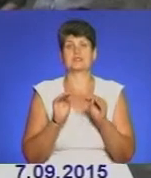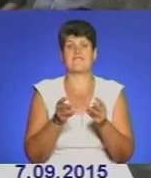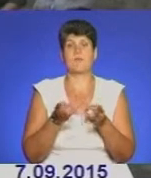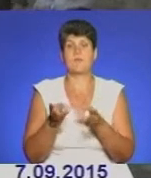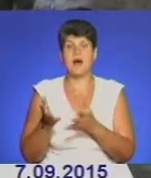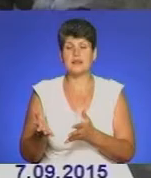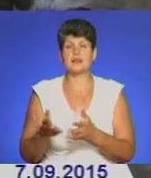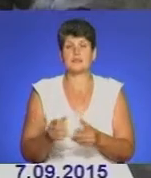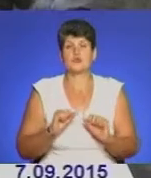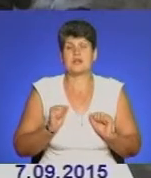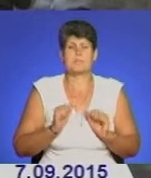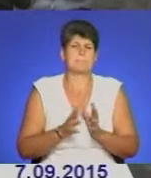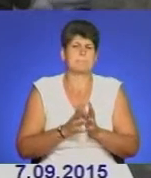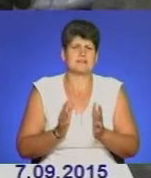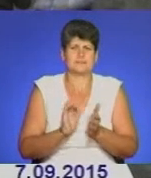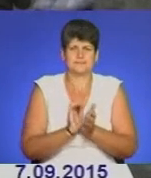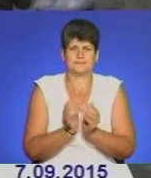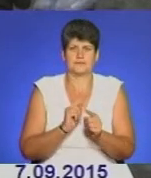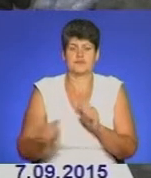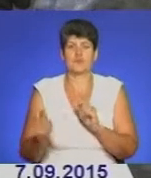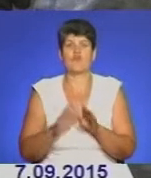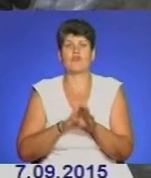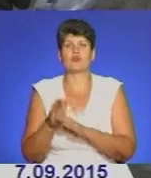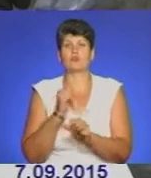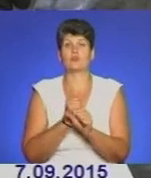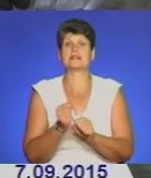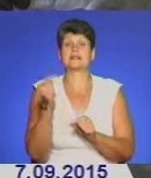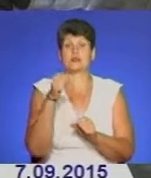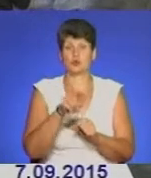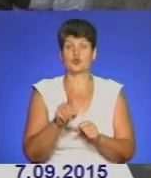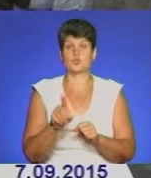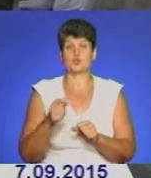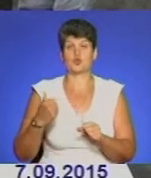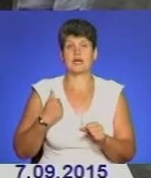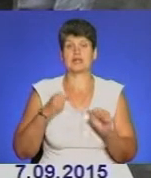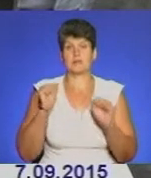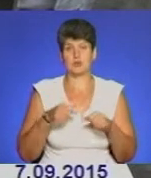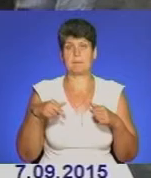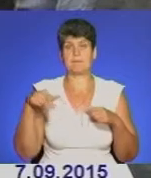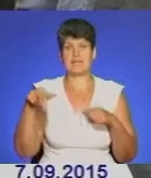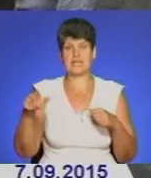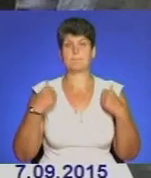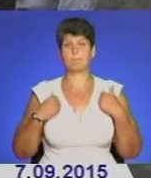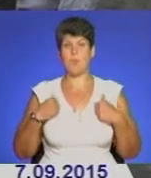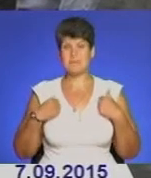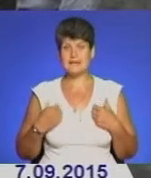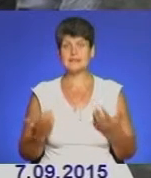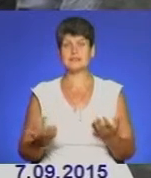І постараємося в максимальний стислий термін виконати роботи, щоб солдати могли комфортно піти, помитися і